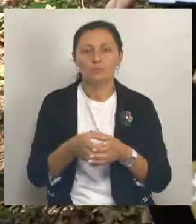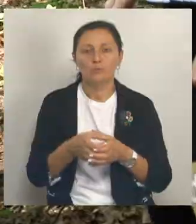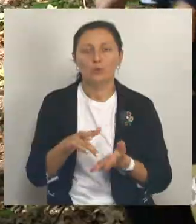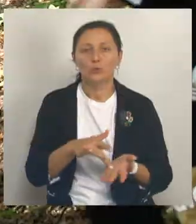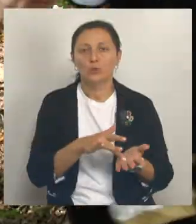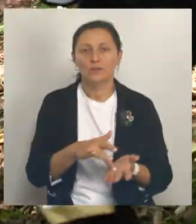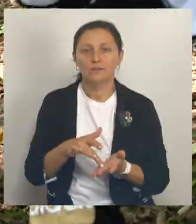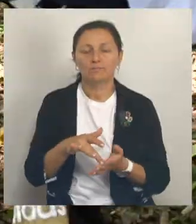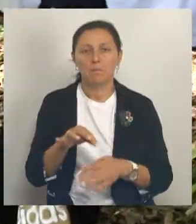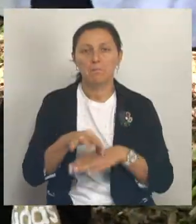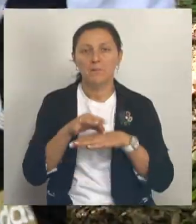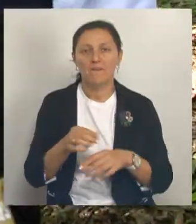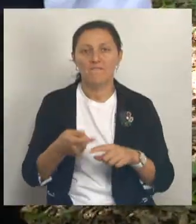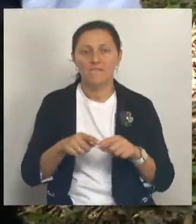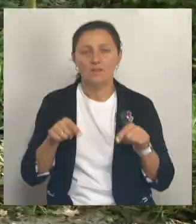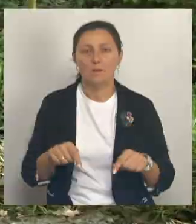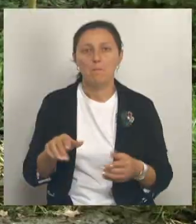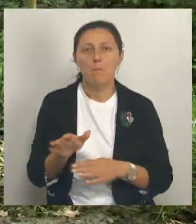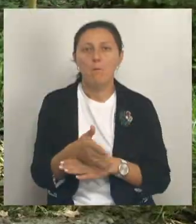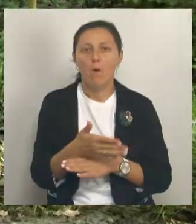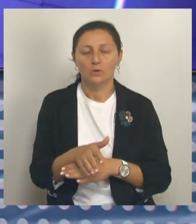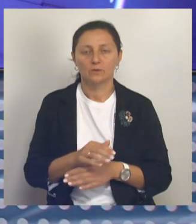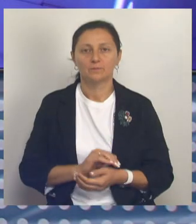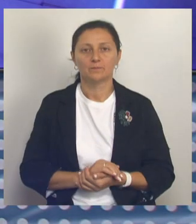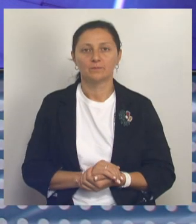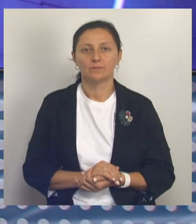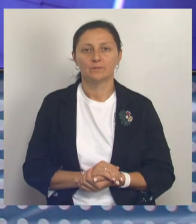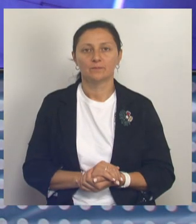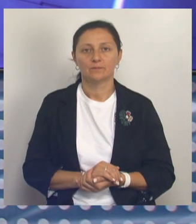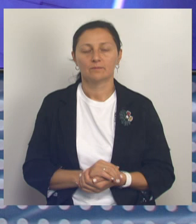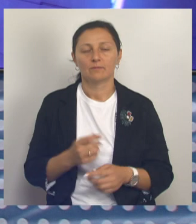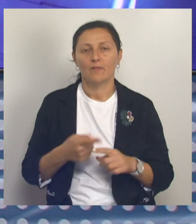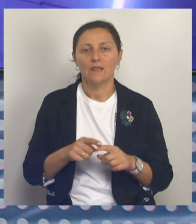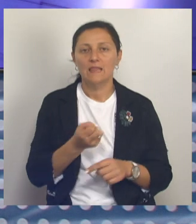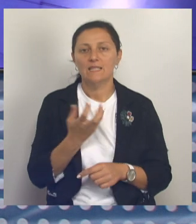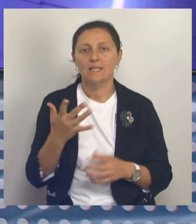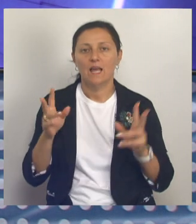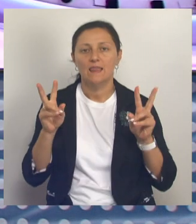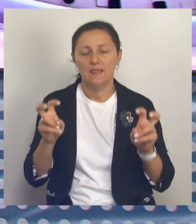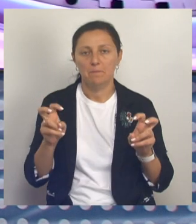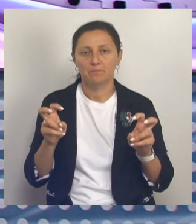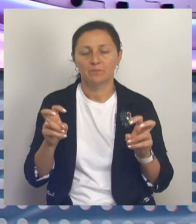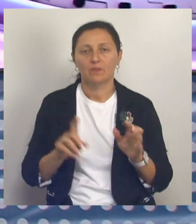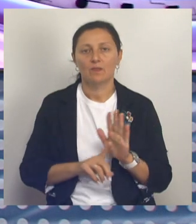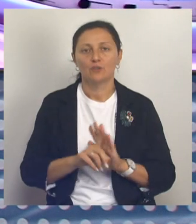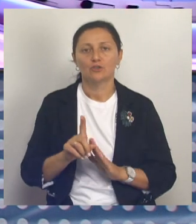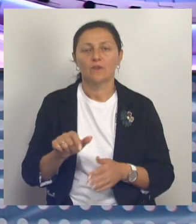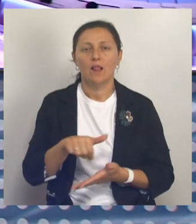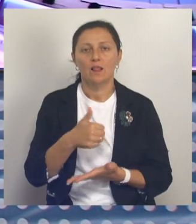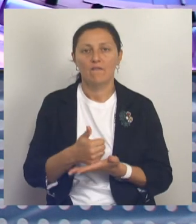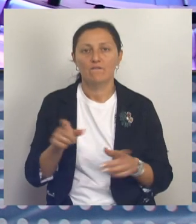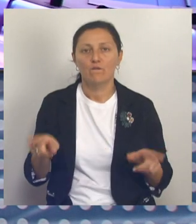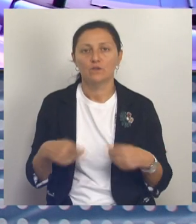провел завершающий в этом сезоне поход. Это лишь некоторые темы. Подробности далее. Начнем с главного.